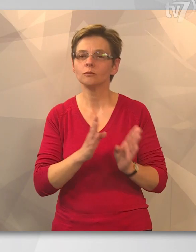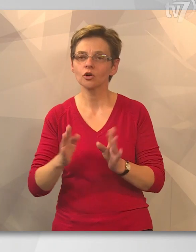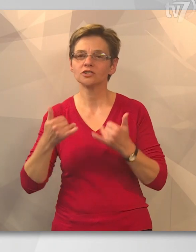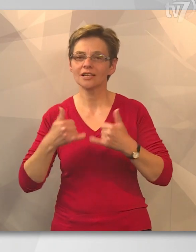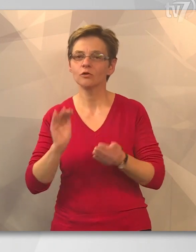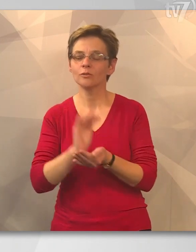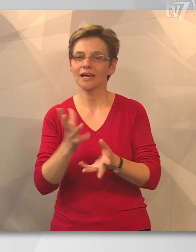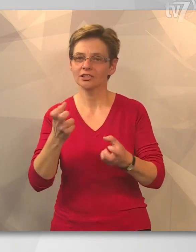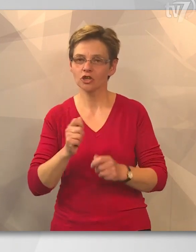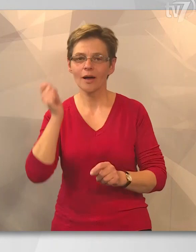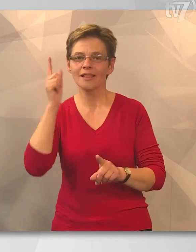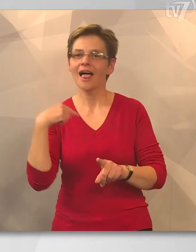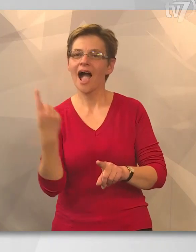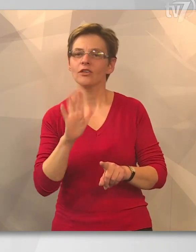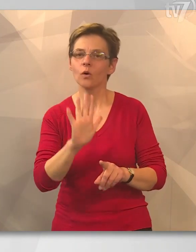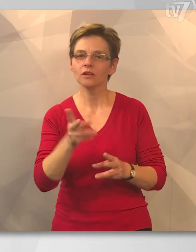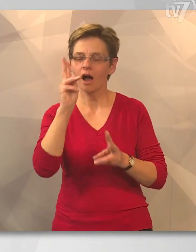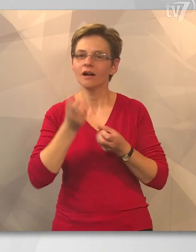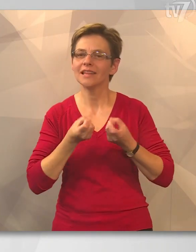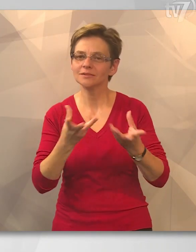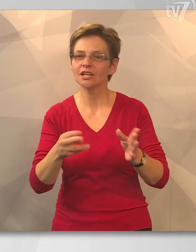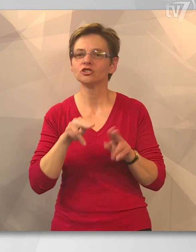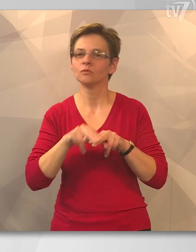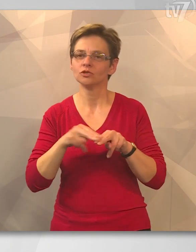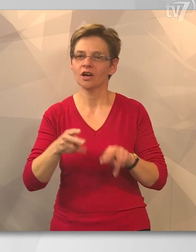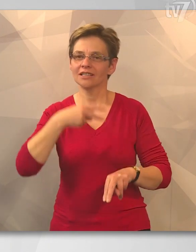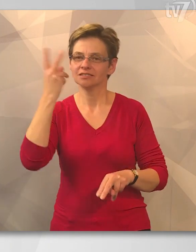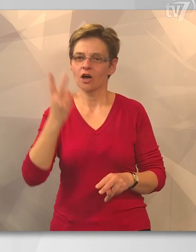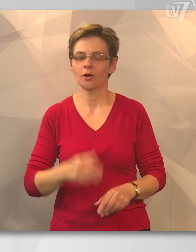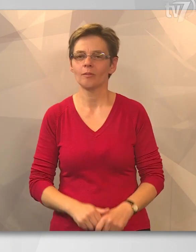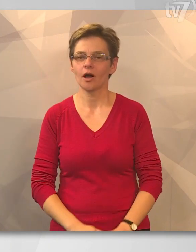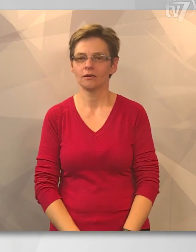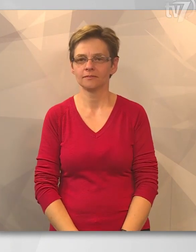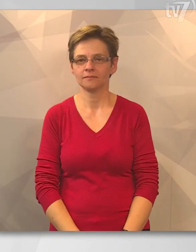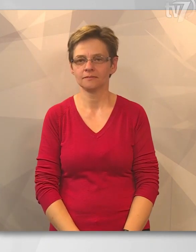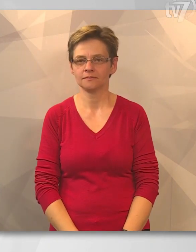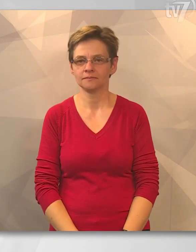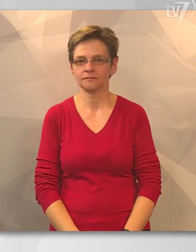Körében népszerűsítették a műszaki szakmákat.